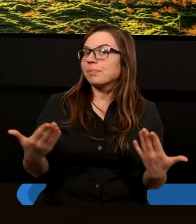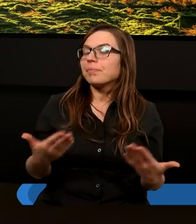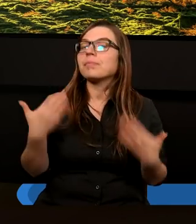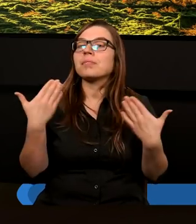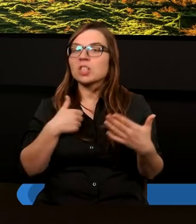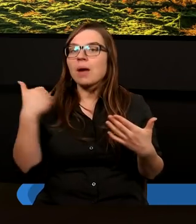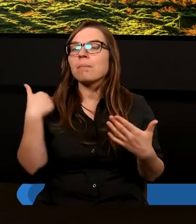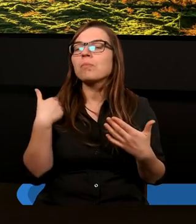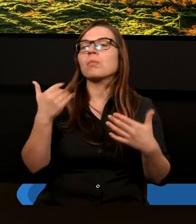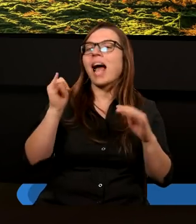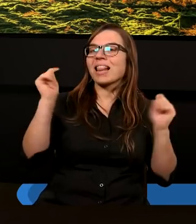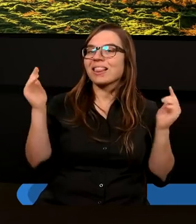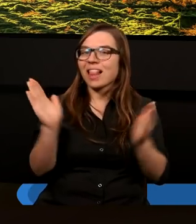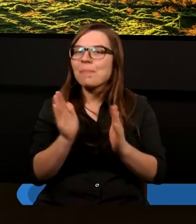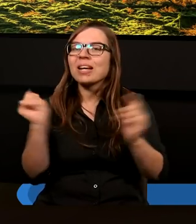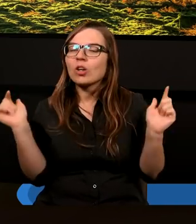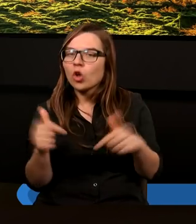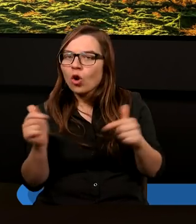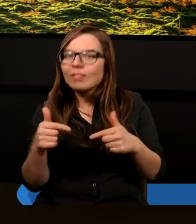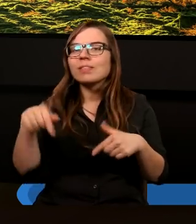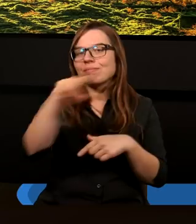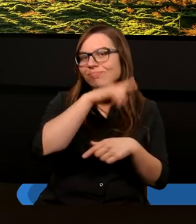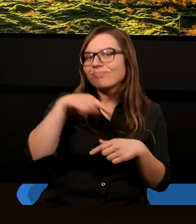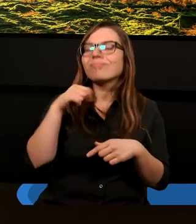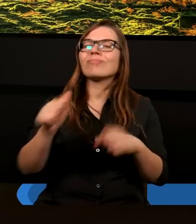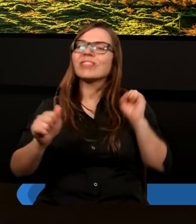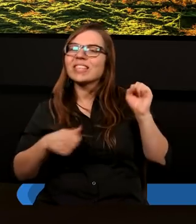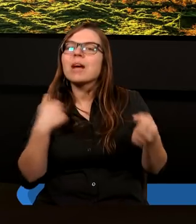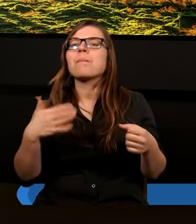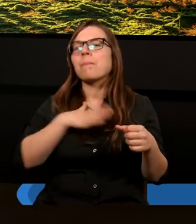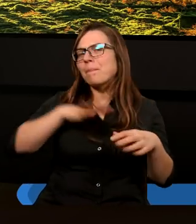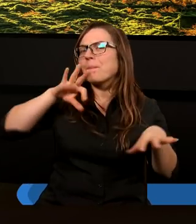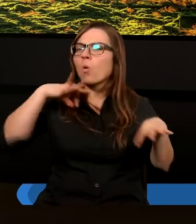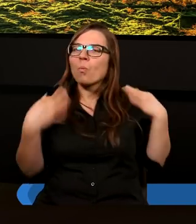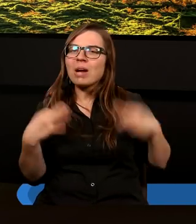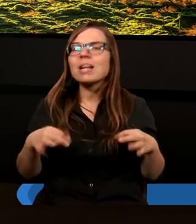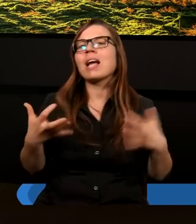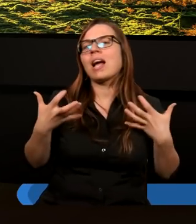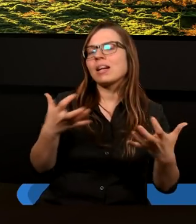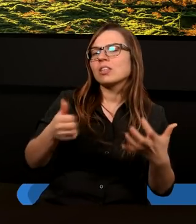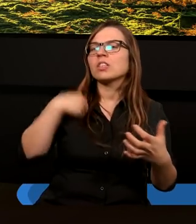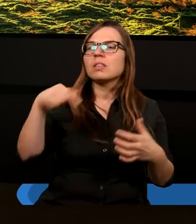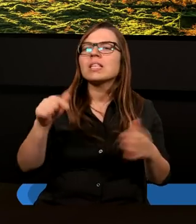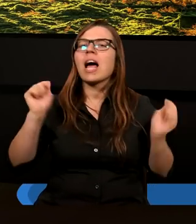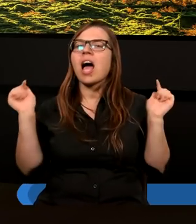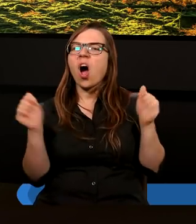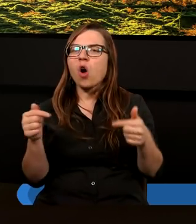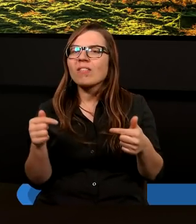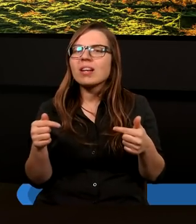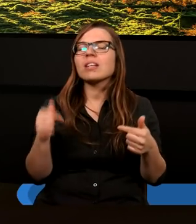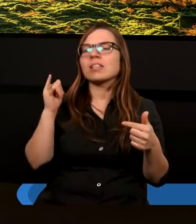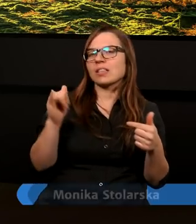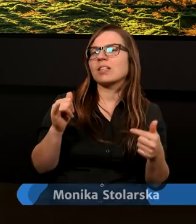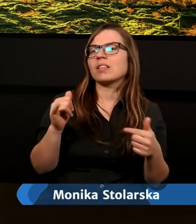było jak najmniej konfliktów wśród nas i obyśmy mieli umiejętność i chęcia, by te konflikty